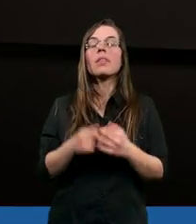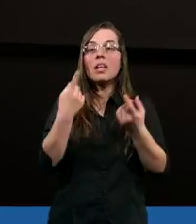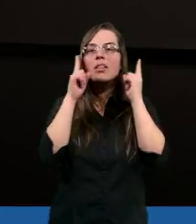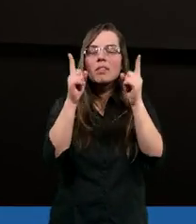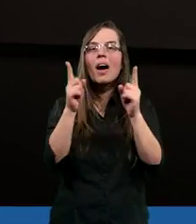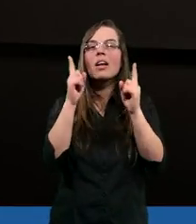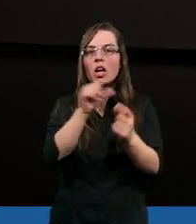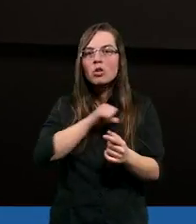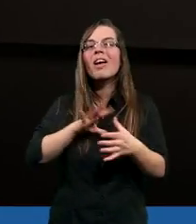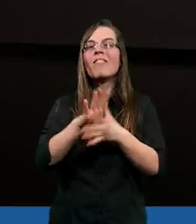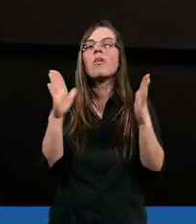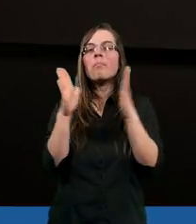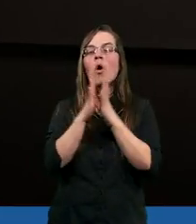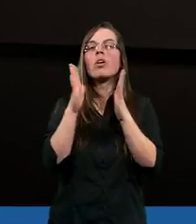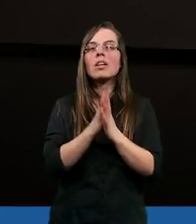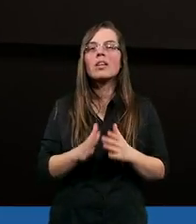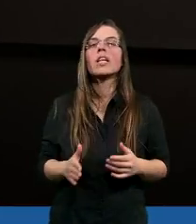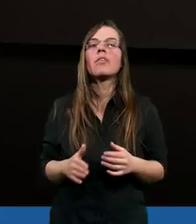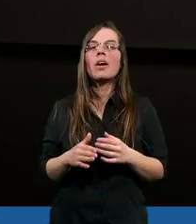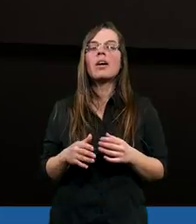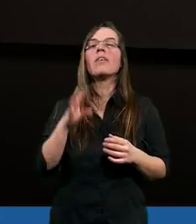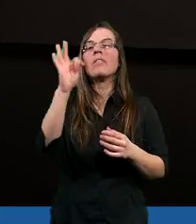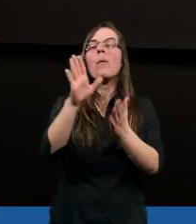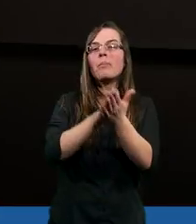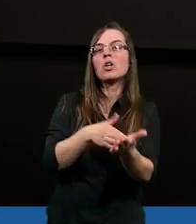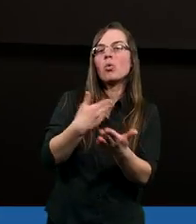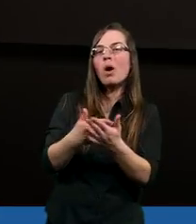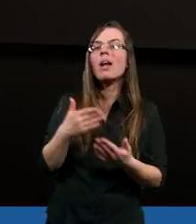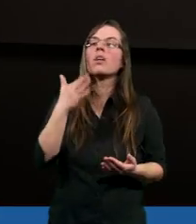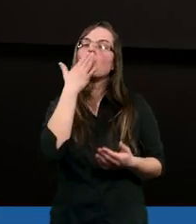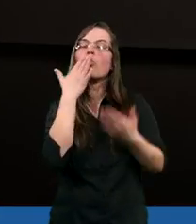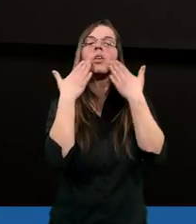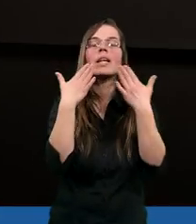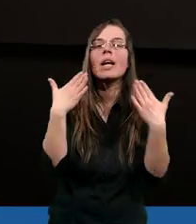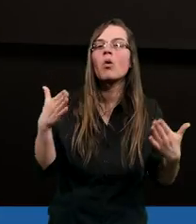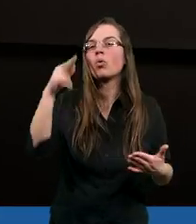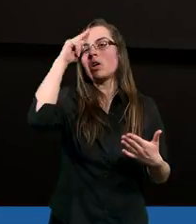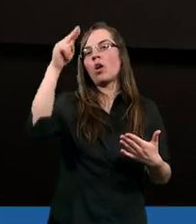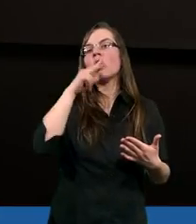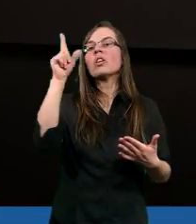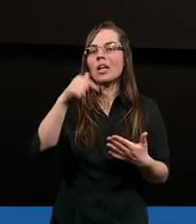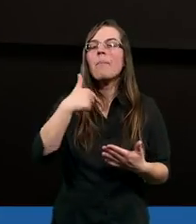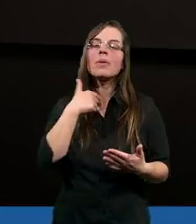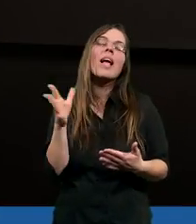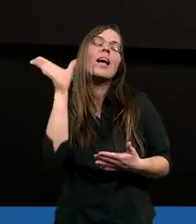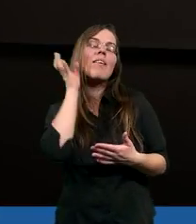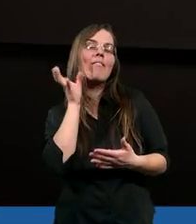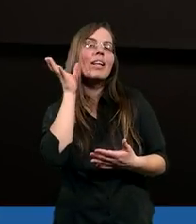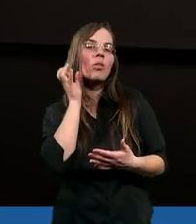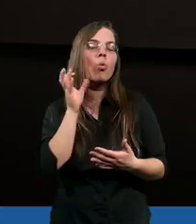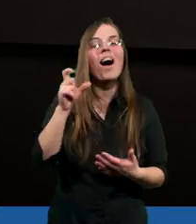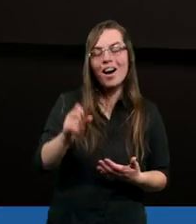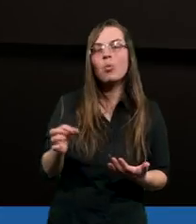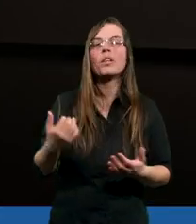zwracając się w modlitwie, jest dla nas przykładem. Mówi, dziękuję Ci Ojcze, że mnie wysłuchałeś.